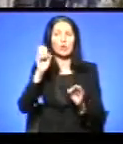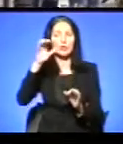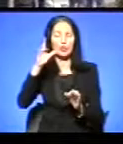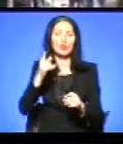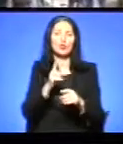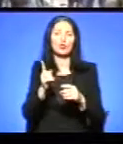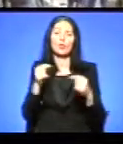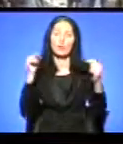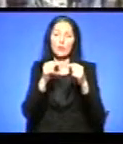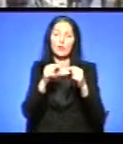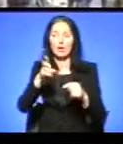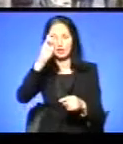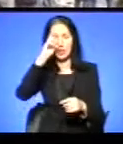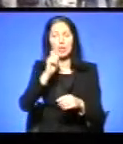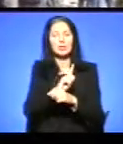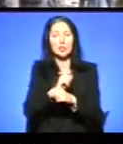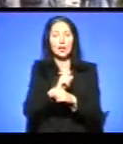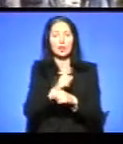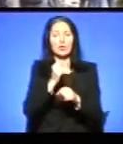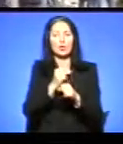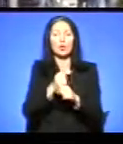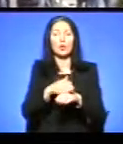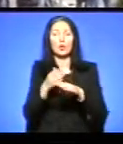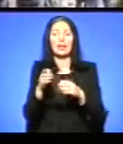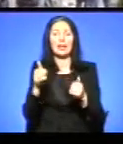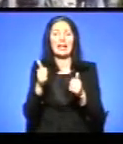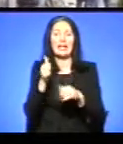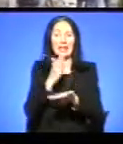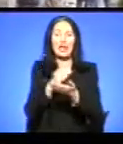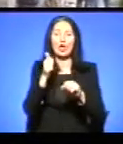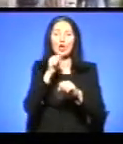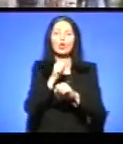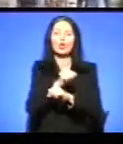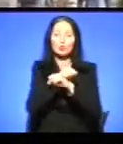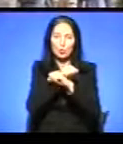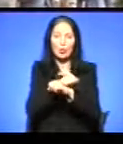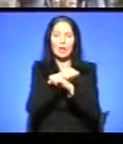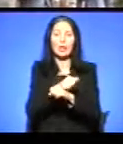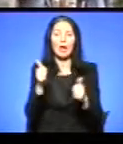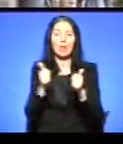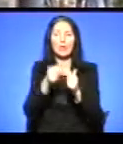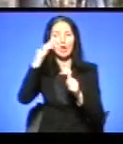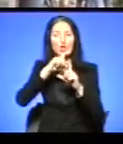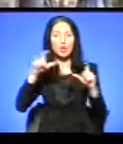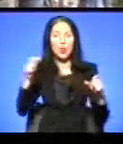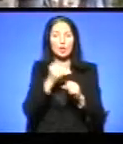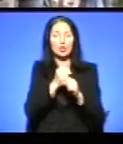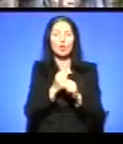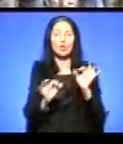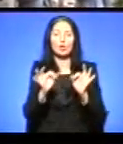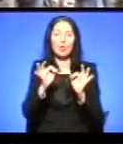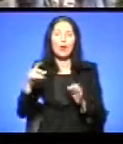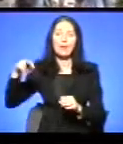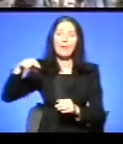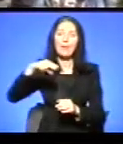карманчики, піднімемо цю сторону ліву, де зупинка біля школи, піднімемо бордюри, заасфальтуємо, зробимо нормальний пішохідний перехід і здоб'ємо